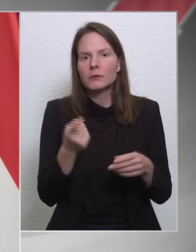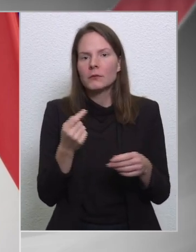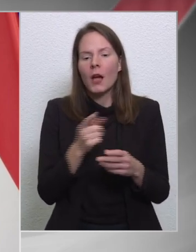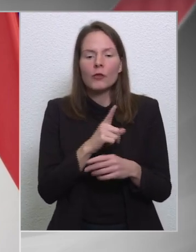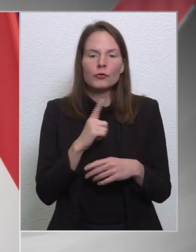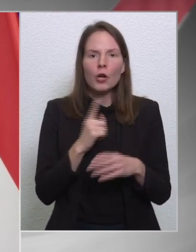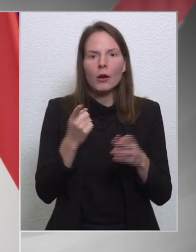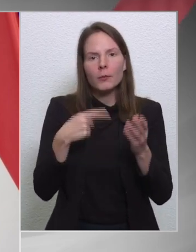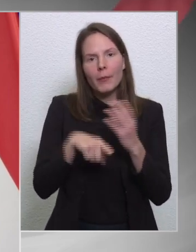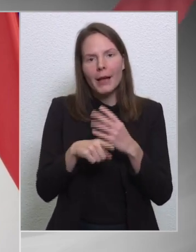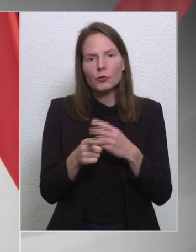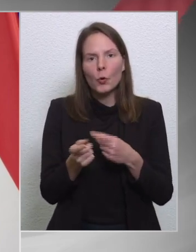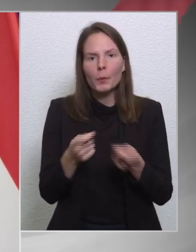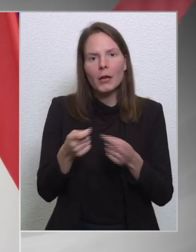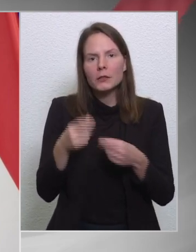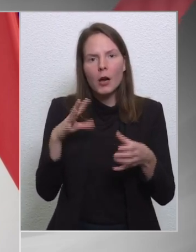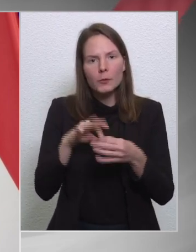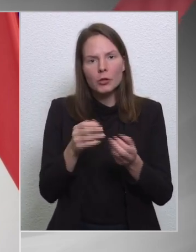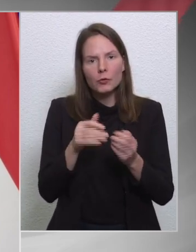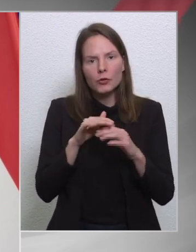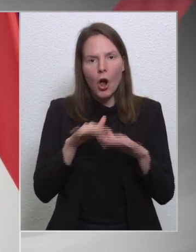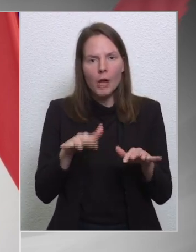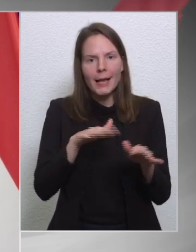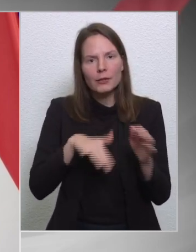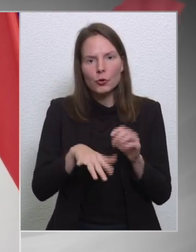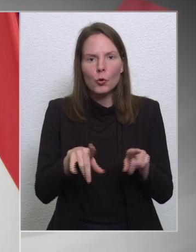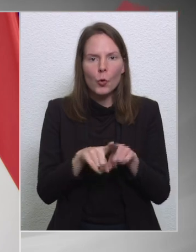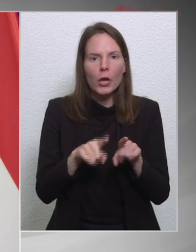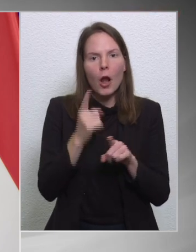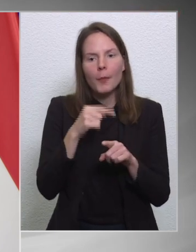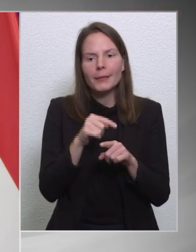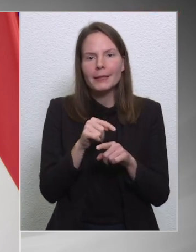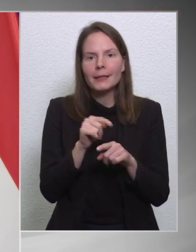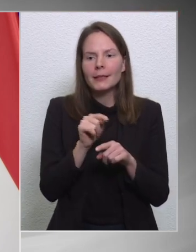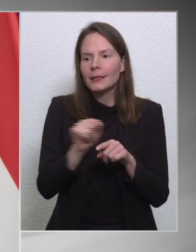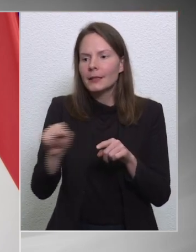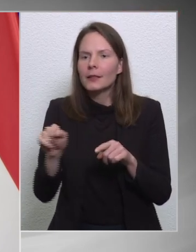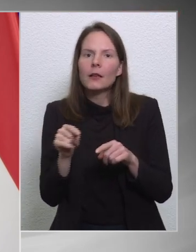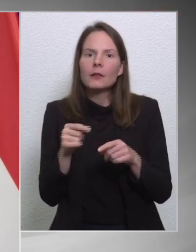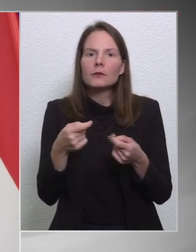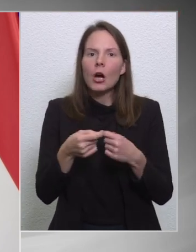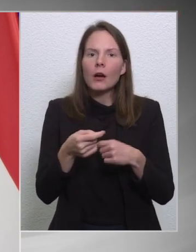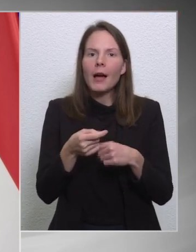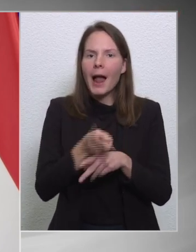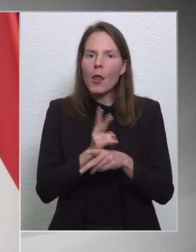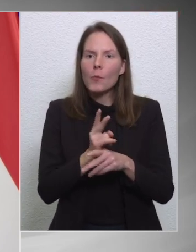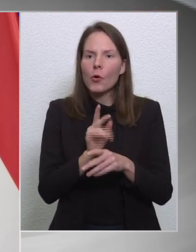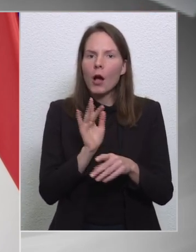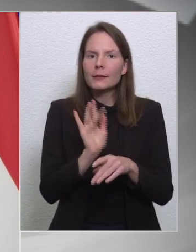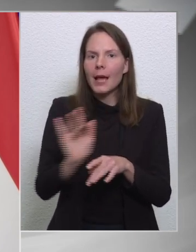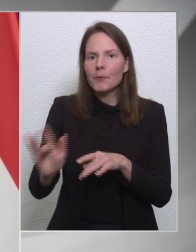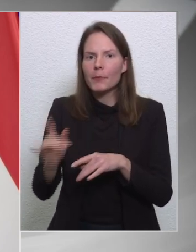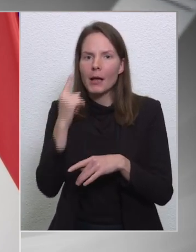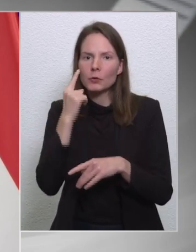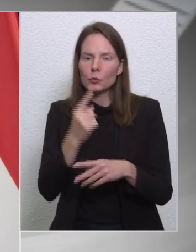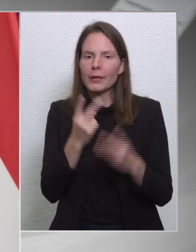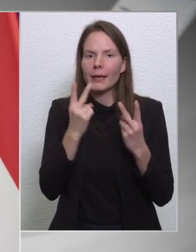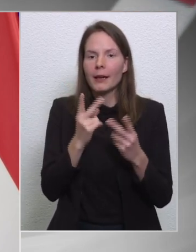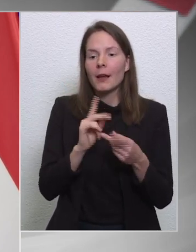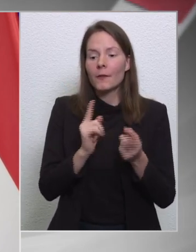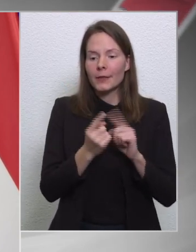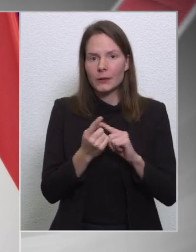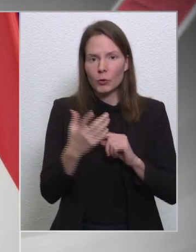hatáskörök olyanok, amelyeket azott esetben egy-egy tagállammal szemben tud érvényesíteni, de akkor is még ott van a többi tagállamnak a véleménye. Tehát